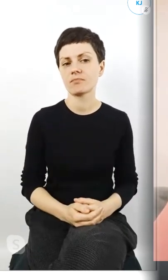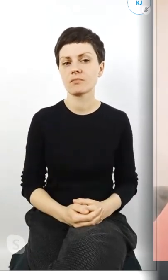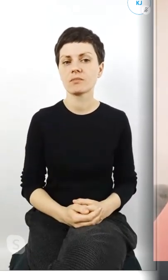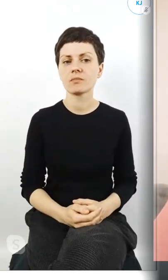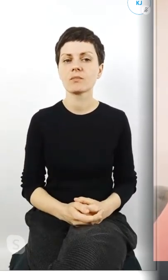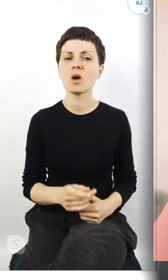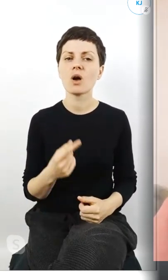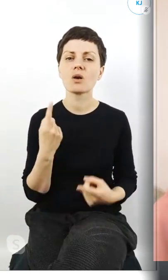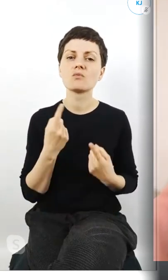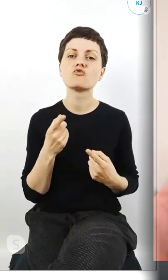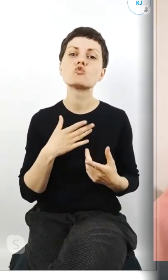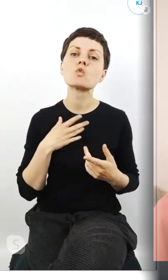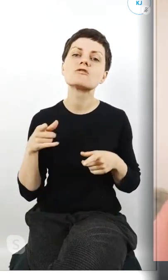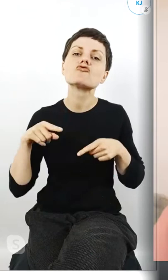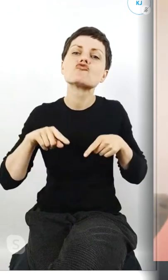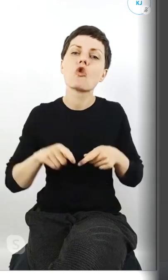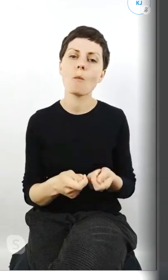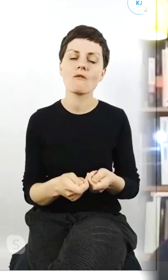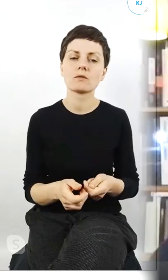jakieś takie zobowiązanie